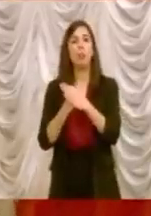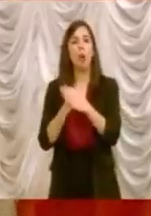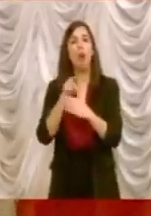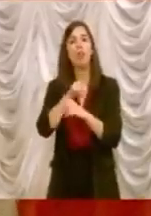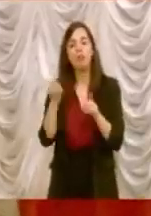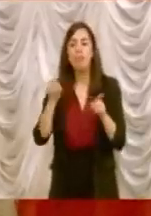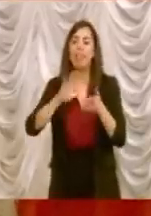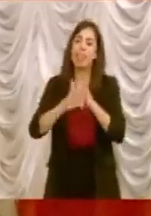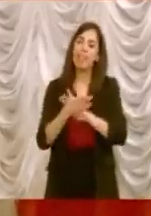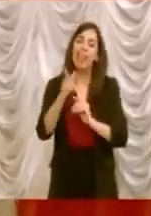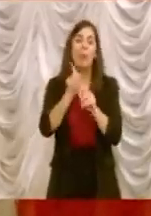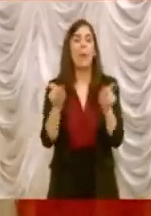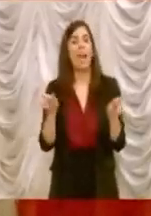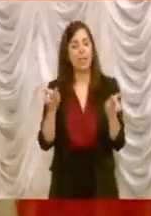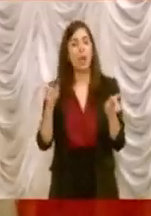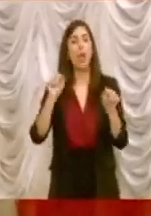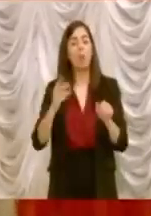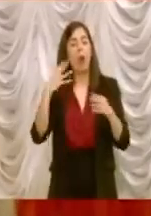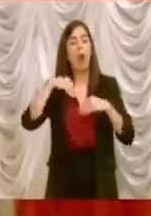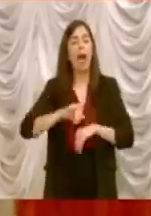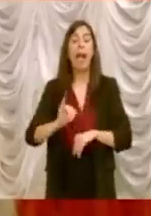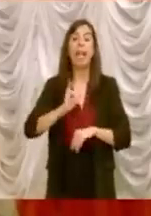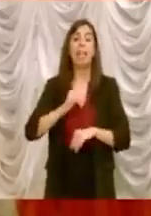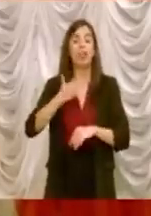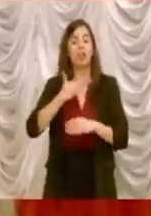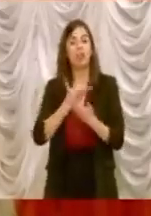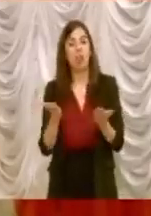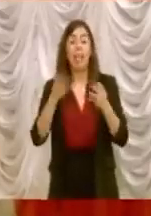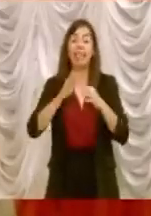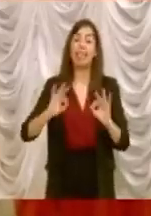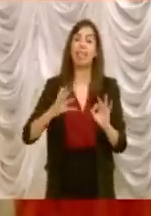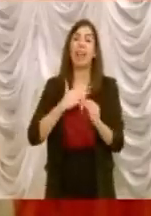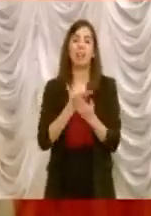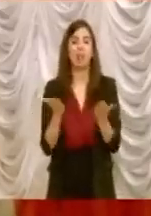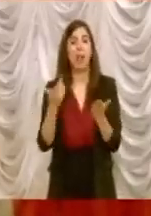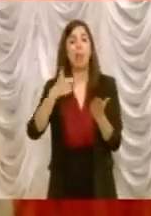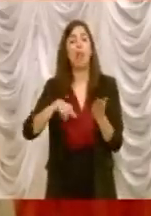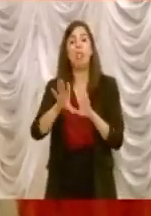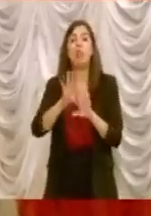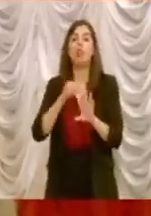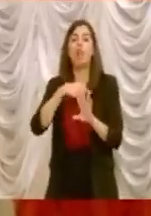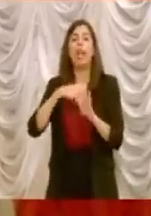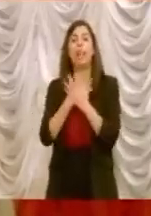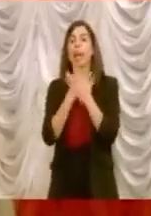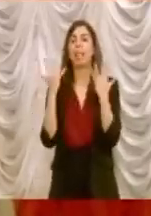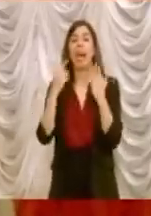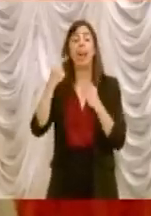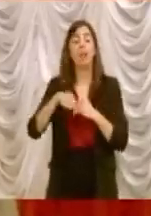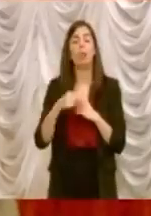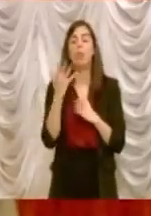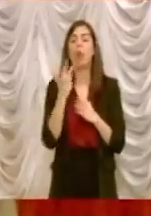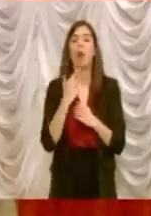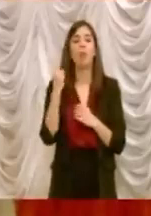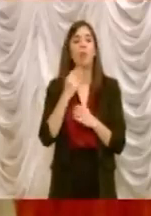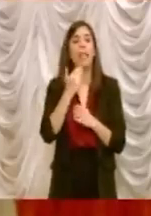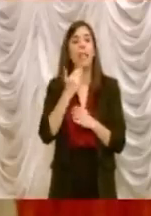che riconquistano la loro identità, la loro dignità, perché abbiamo fatto una scelta chiara. Io su questo voglio ringraziare